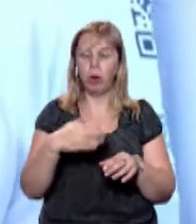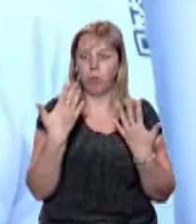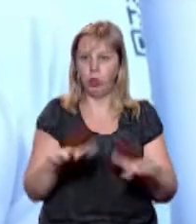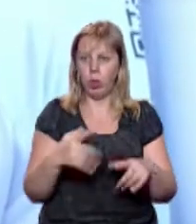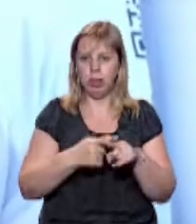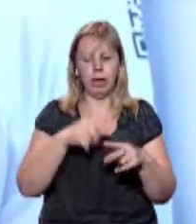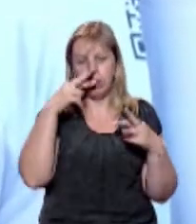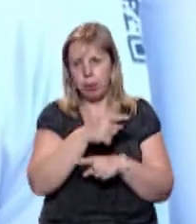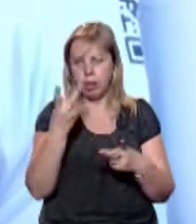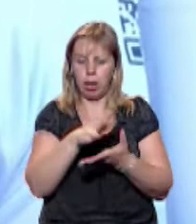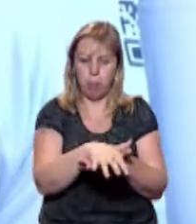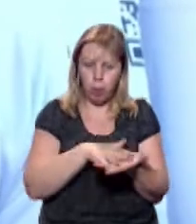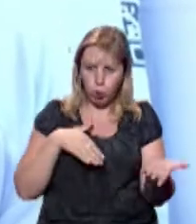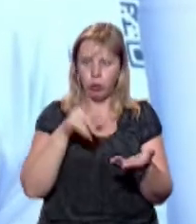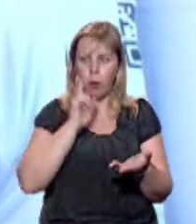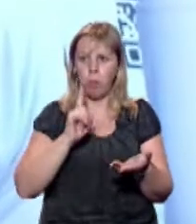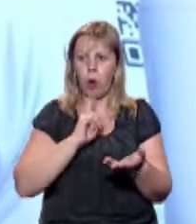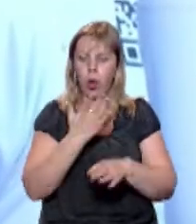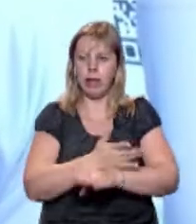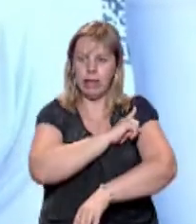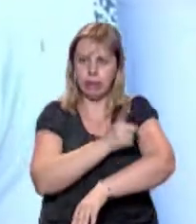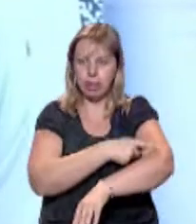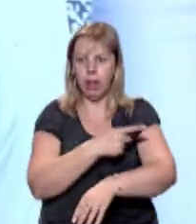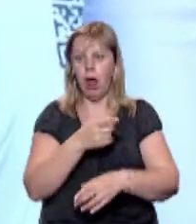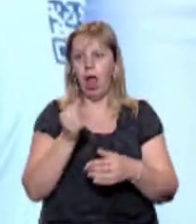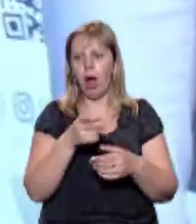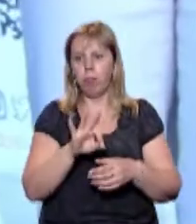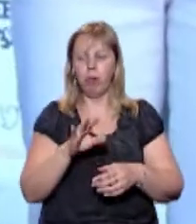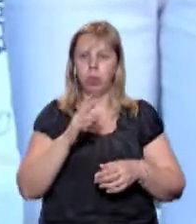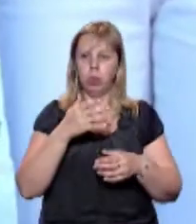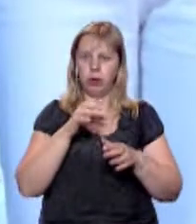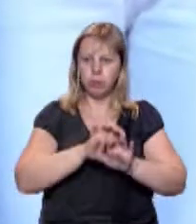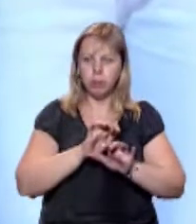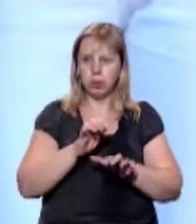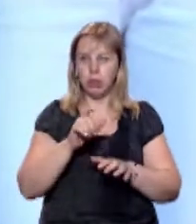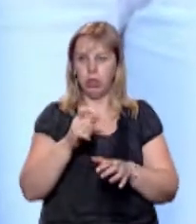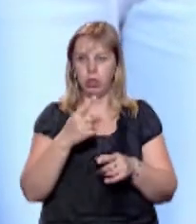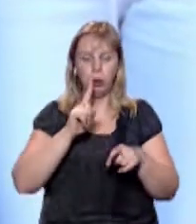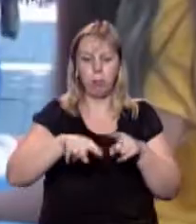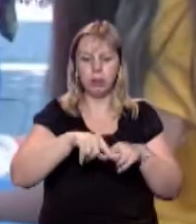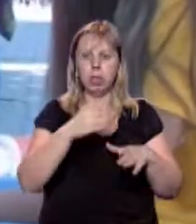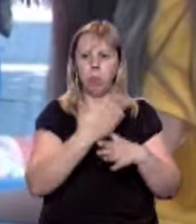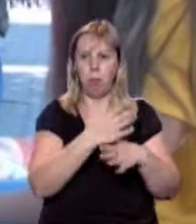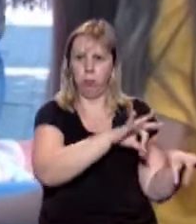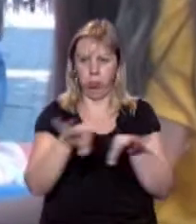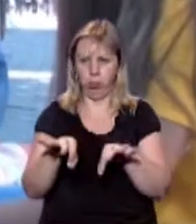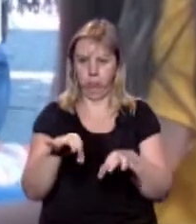то це неправда, треба продовжувати, поки є сила, або поки не приїхала швидка медична допомога.